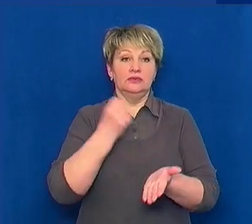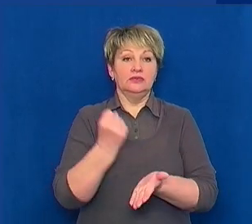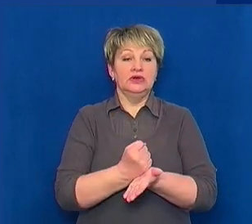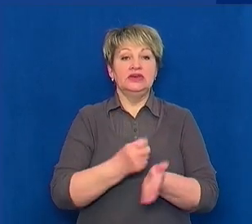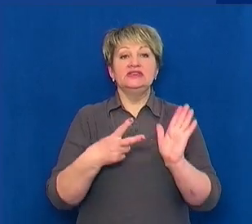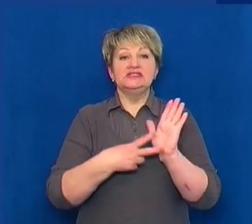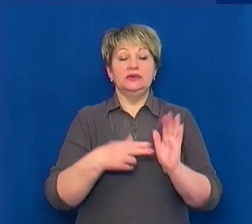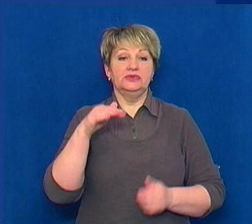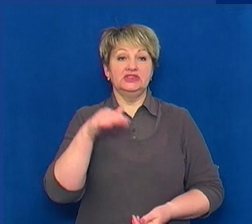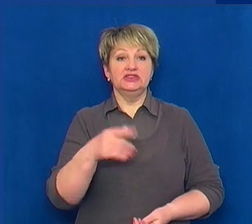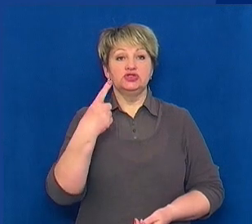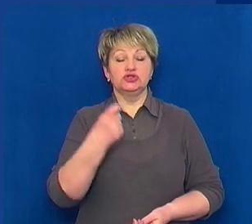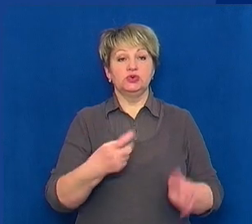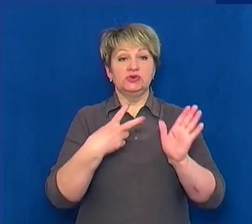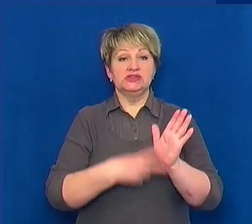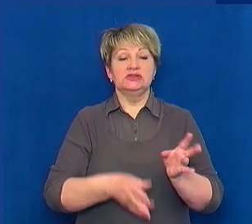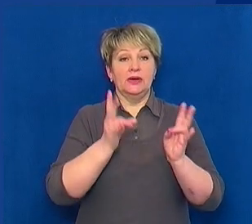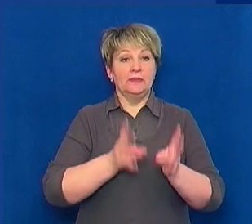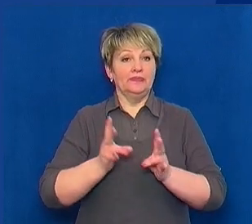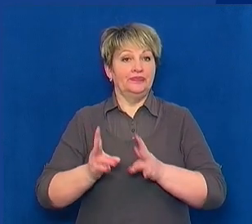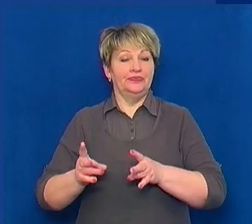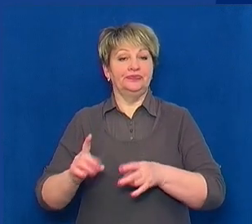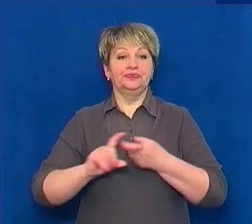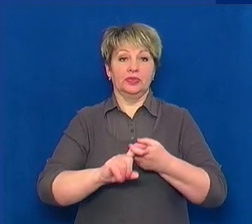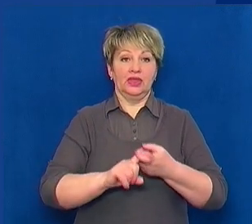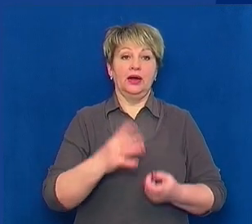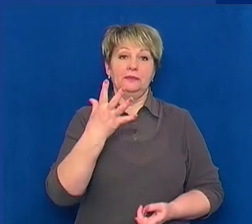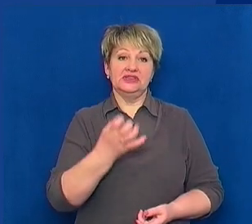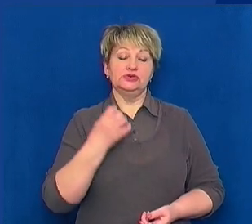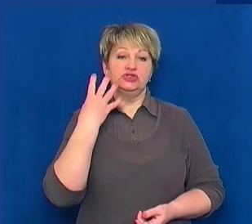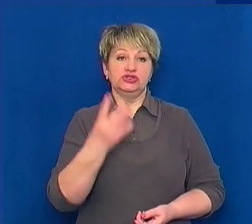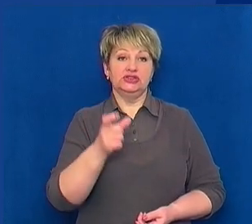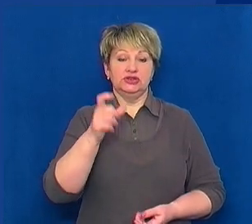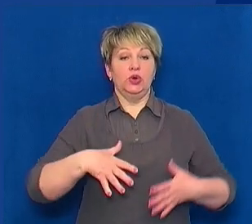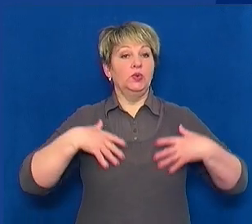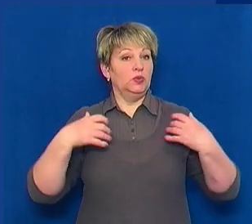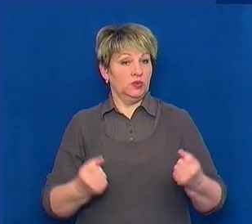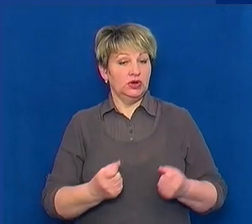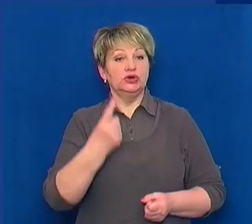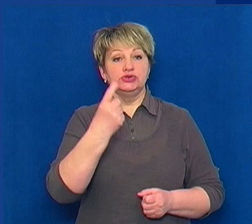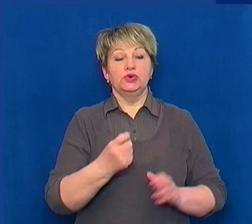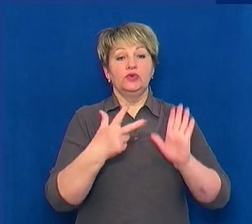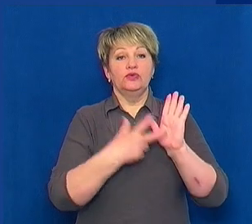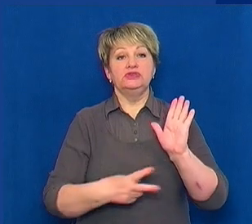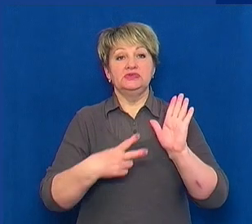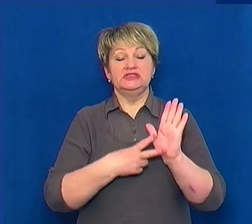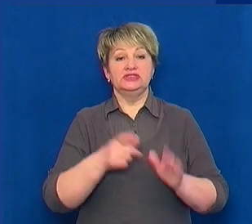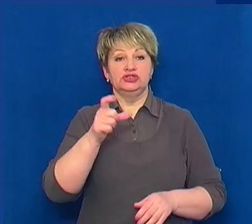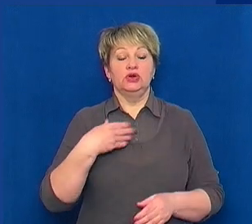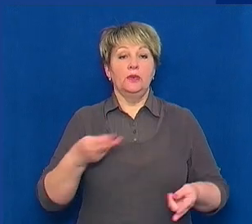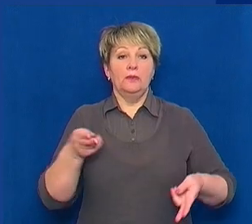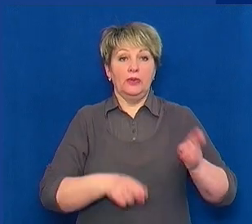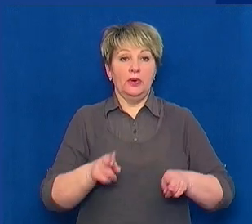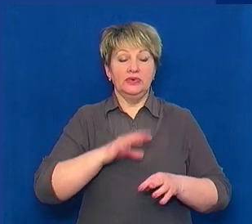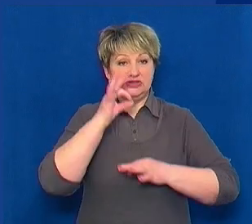7 170 випадків COVID-19, із них 504 пацієнти одужали, 187 людей померло.